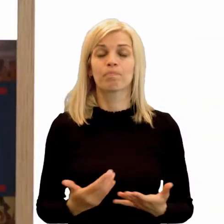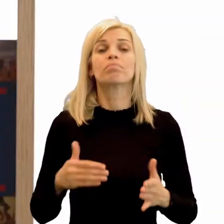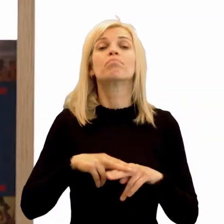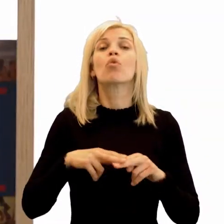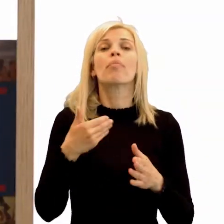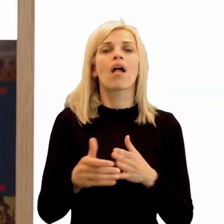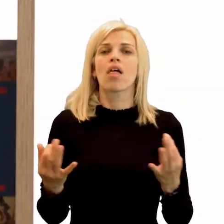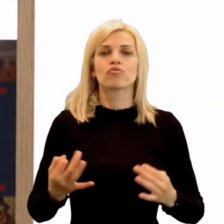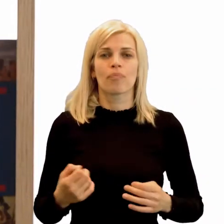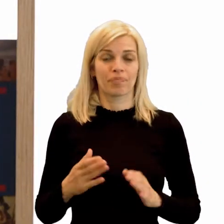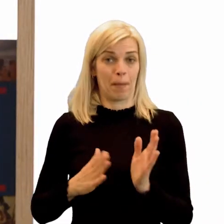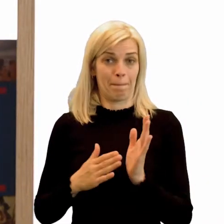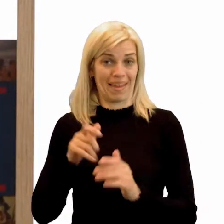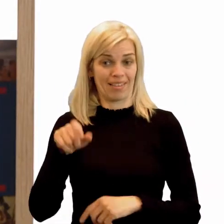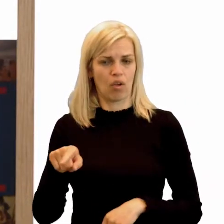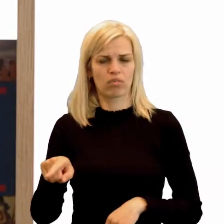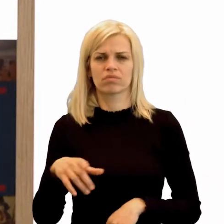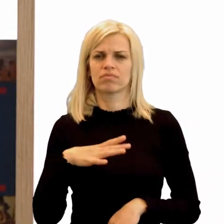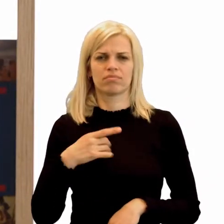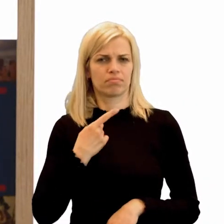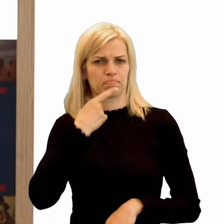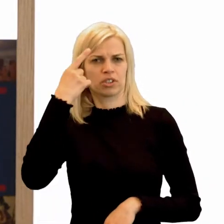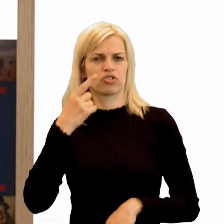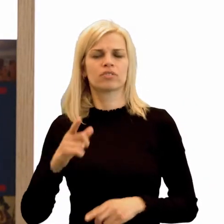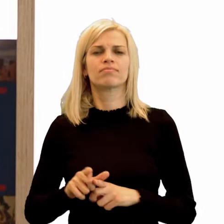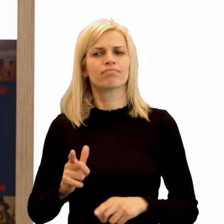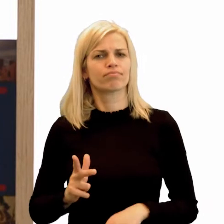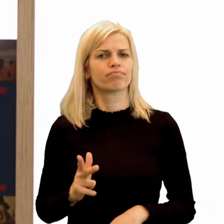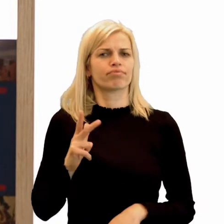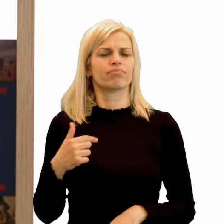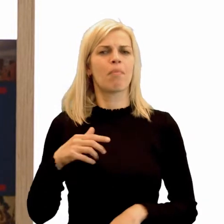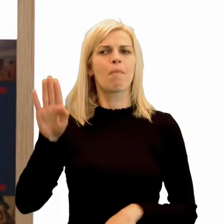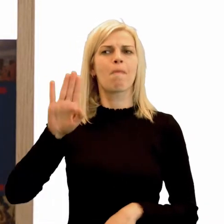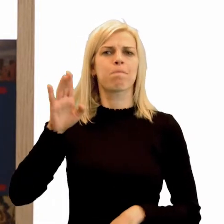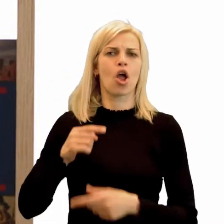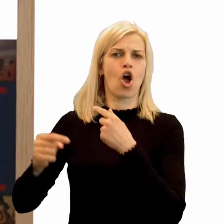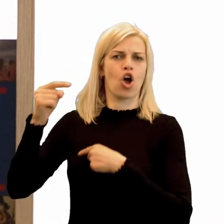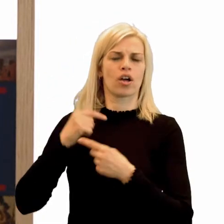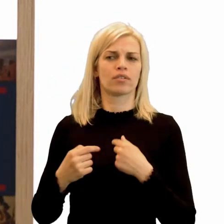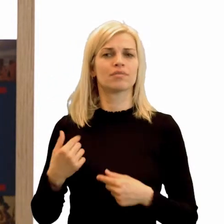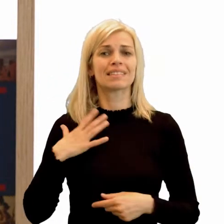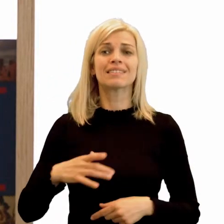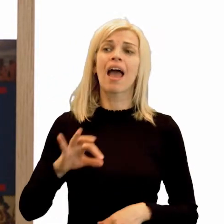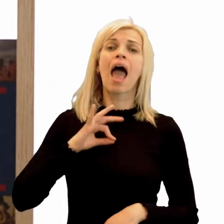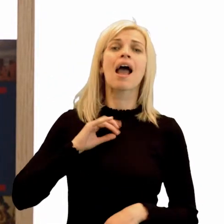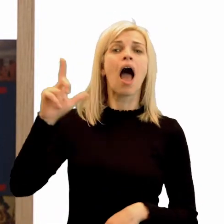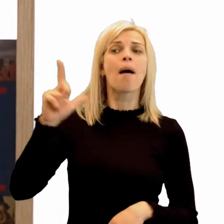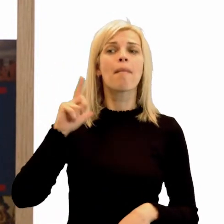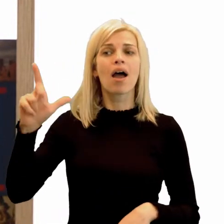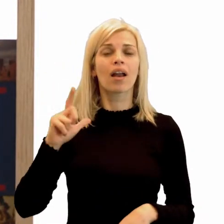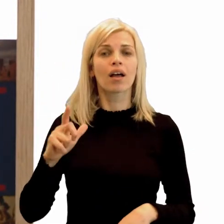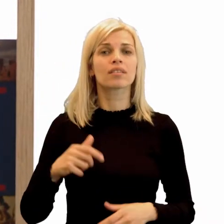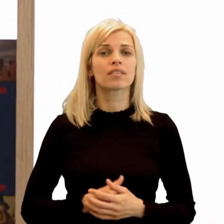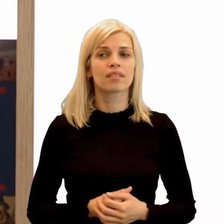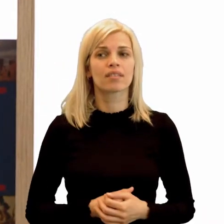Mínos bol veľmi pyšný, hrdý na to, že pochádza s bohou. Chcel sa s nimi priateliť. Na znak